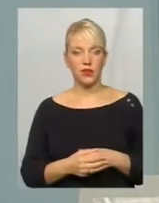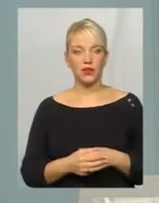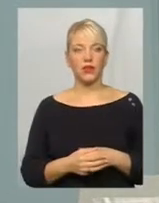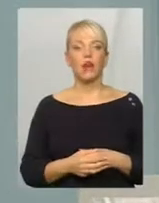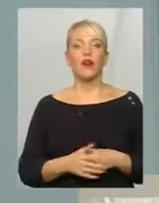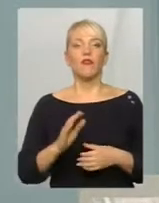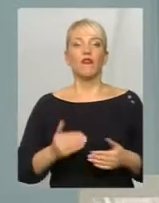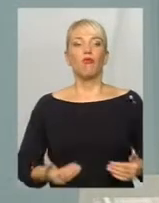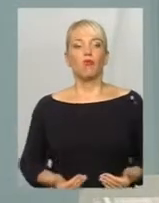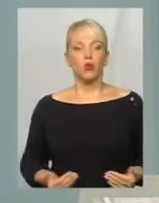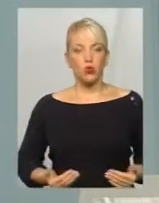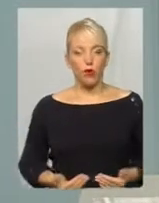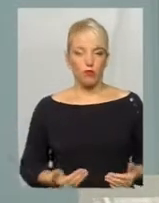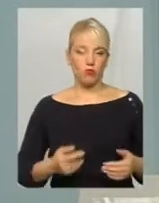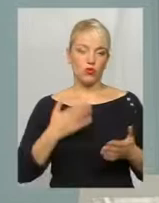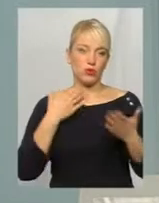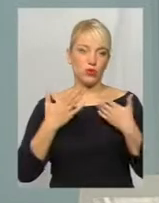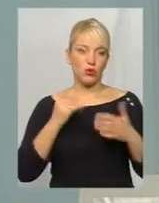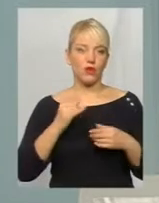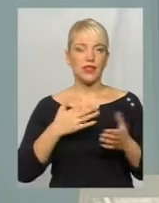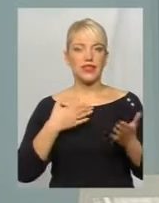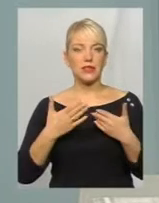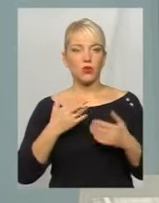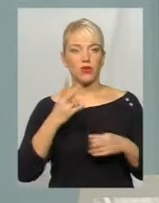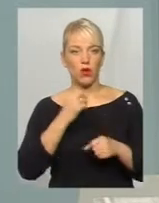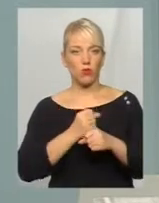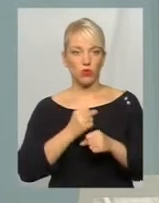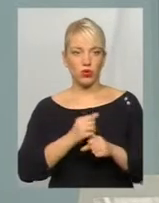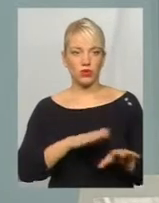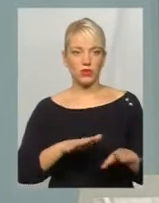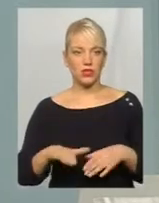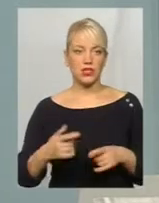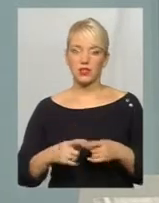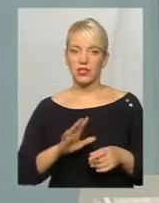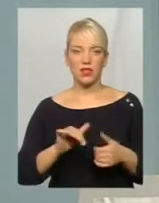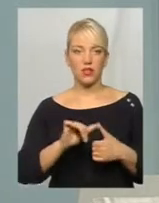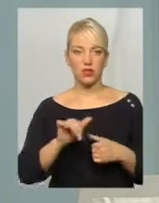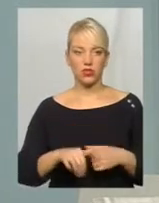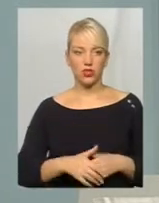В побутовому спілкуванні, та й у спілкуванні навіть на робочих місцях це не виключення.